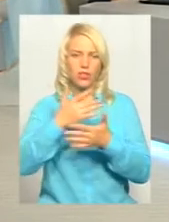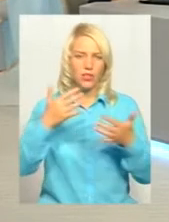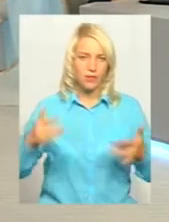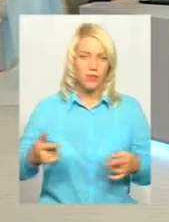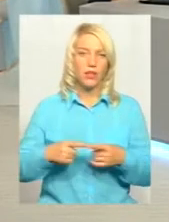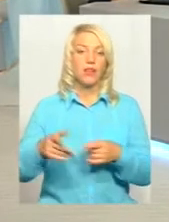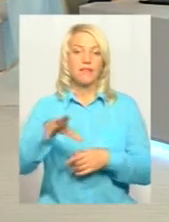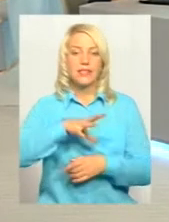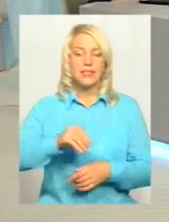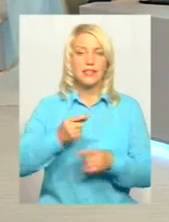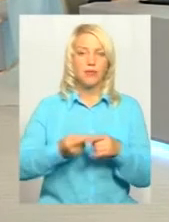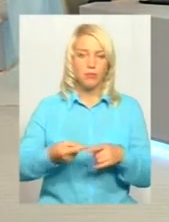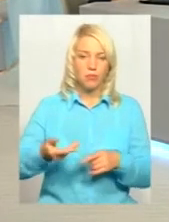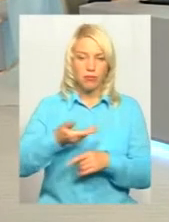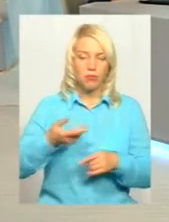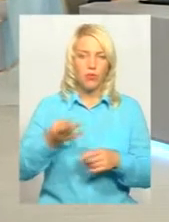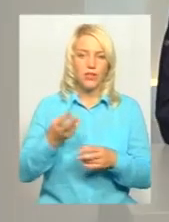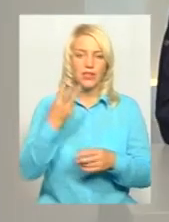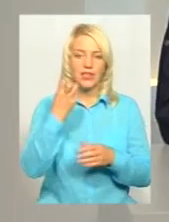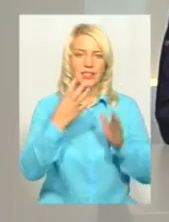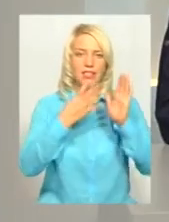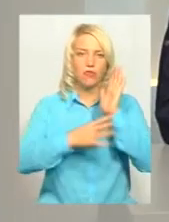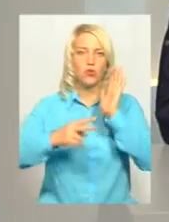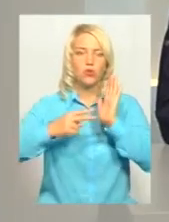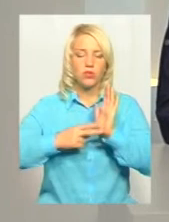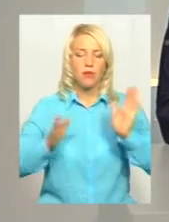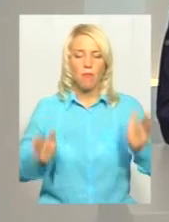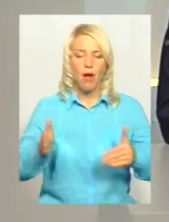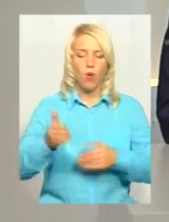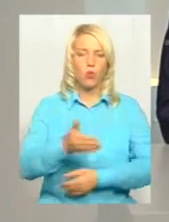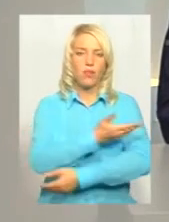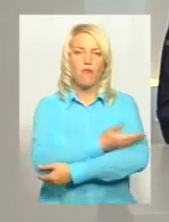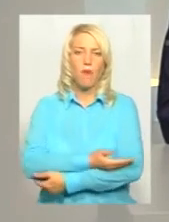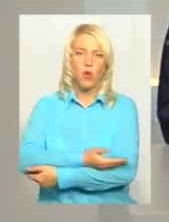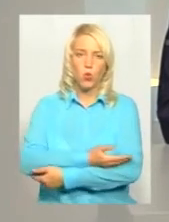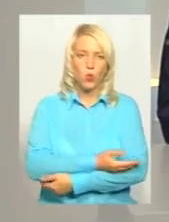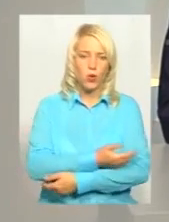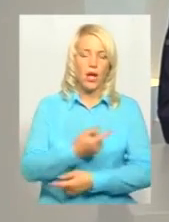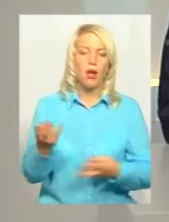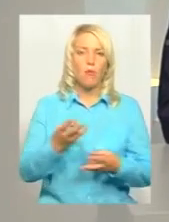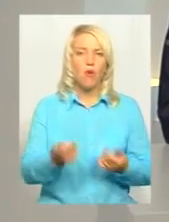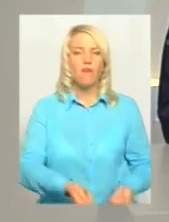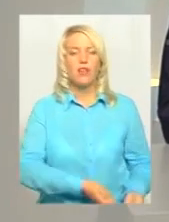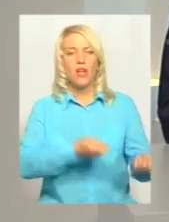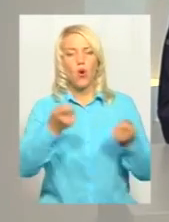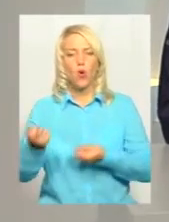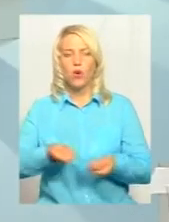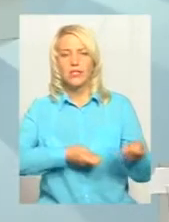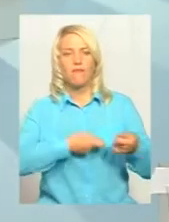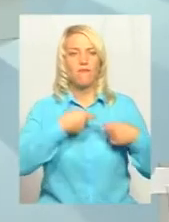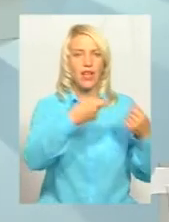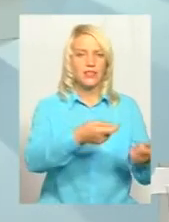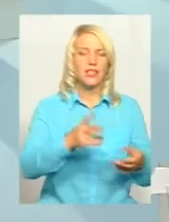при надходній партії 397 пакунків малюка, ми їх маємо розвести, і маємо доставити до